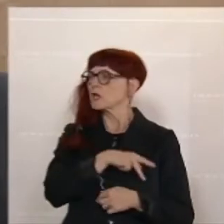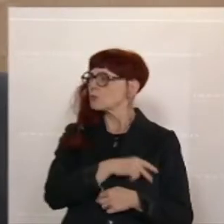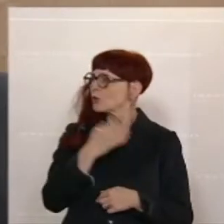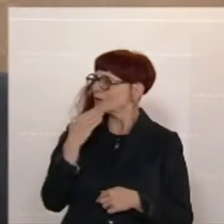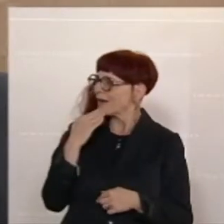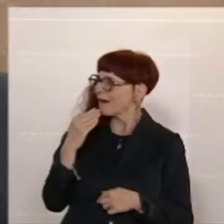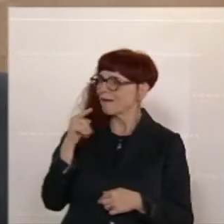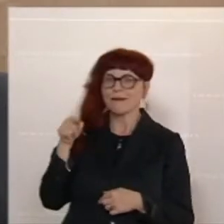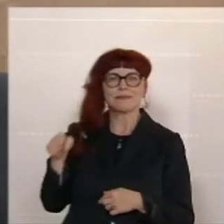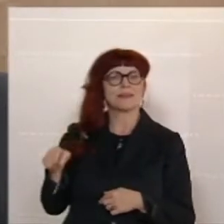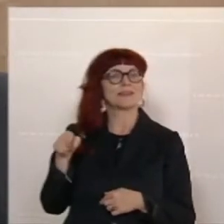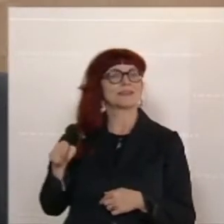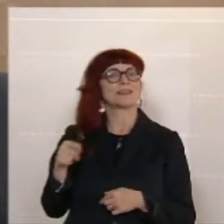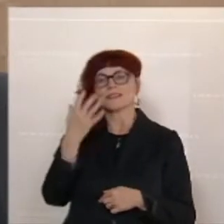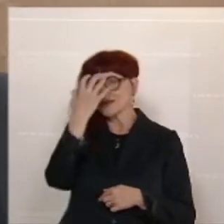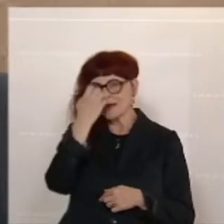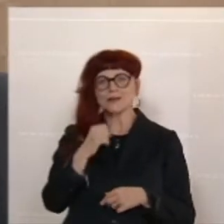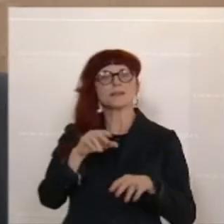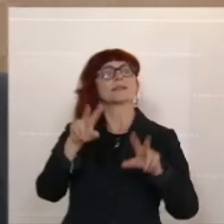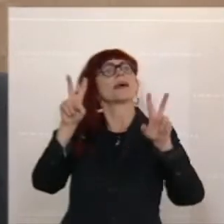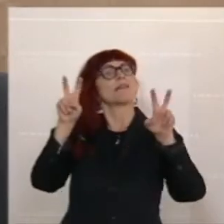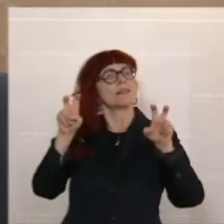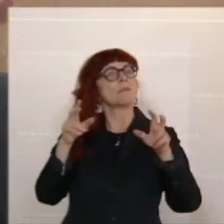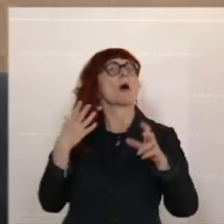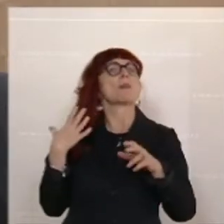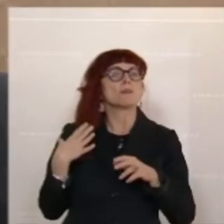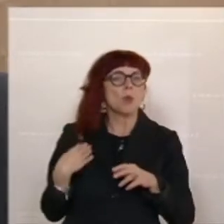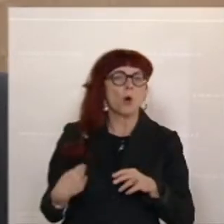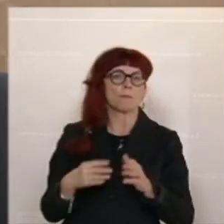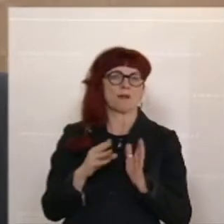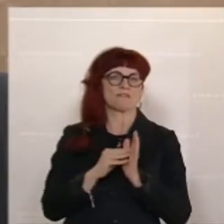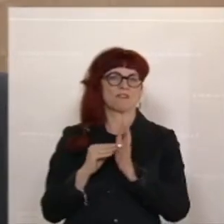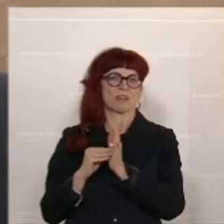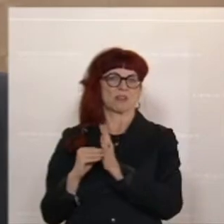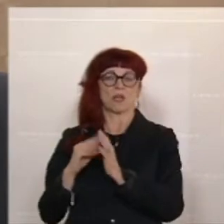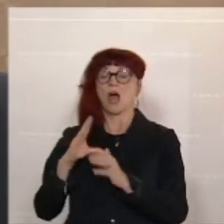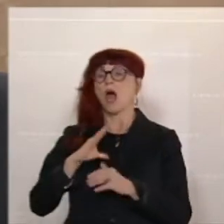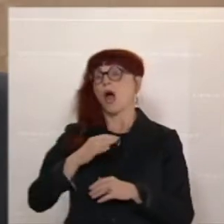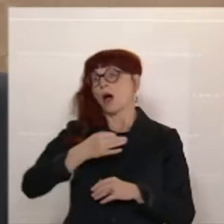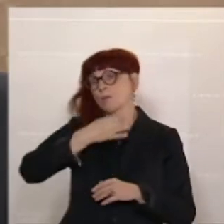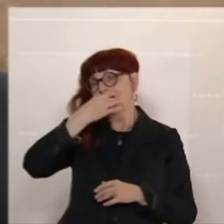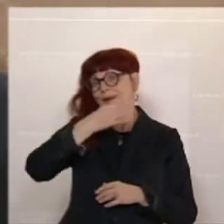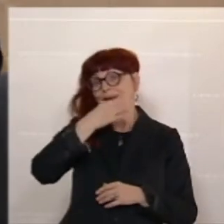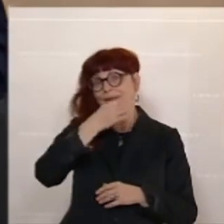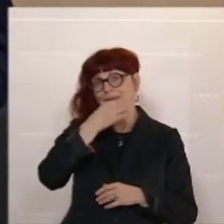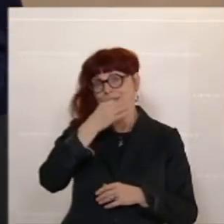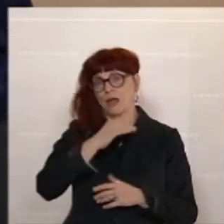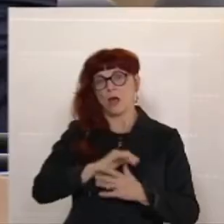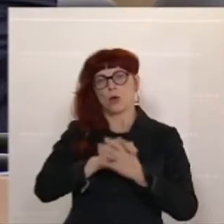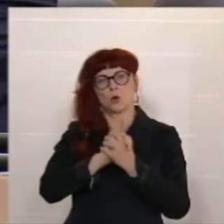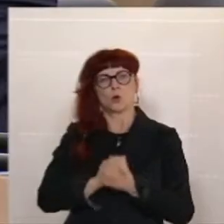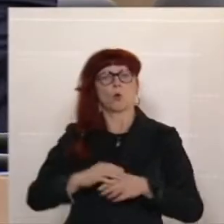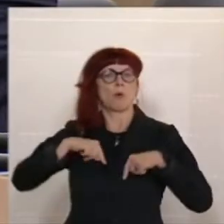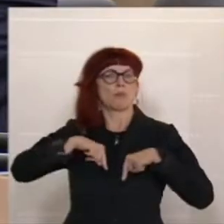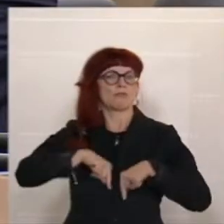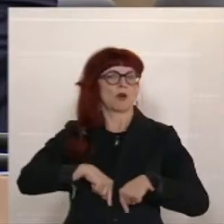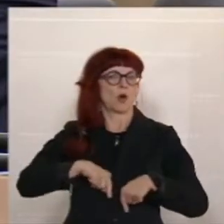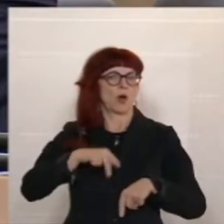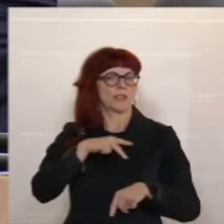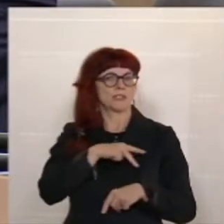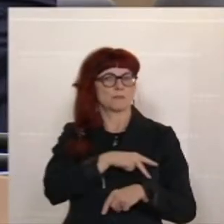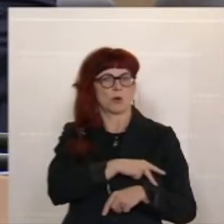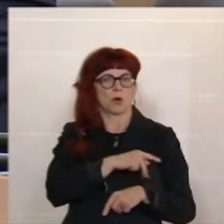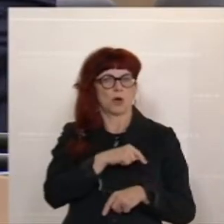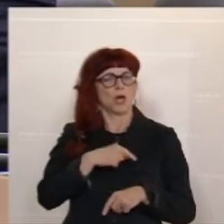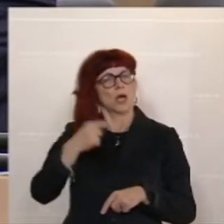dass sie dieses ernste Thema nochmal aufgreift. Aber bei der Rede der Klubobfrau der SPÖ ist mir George